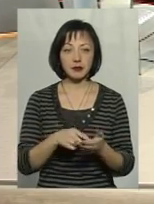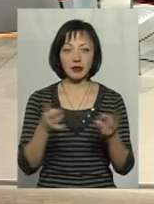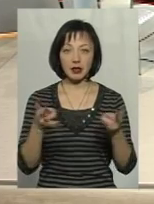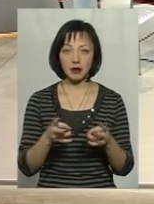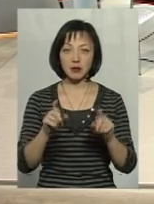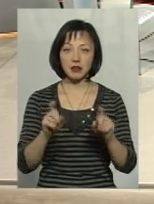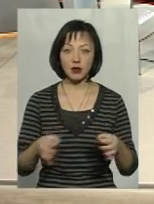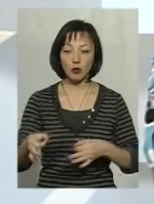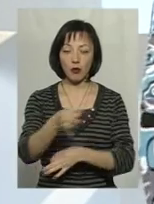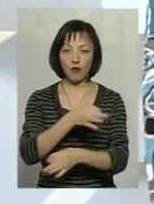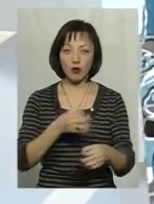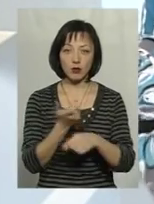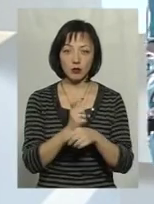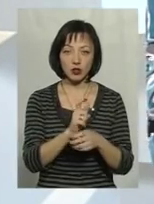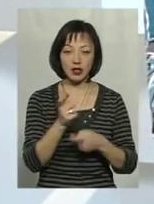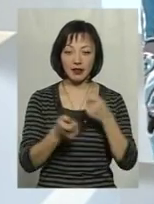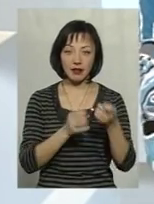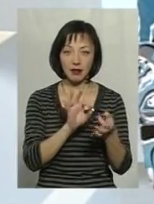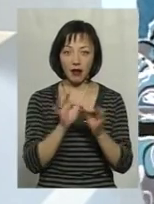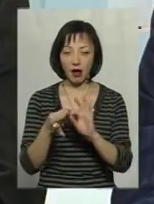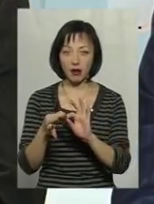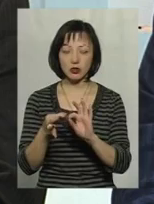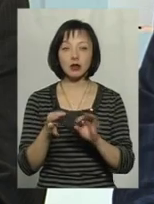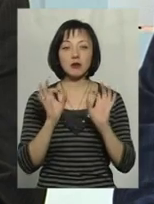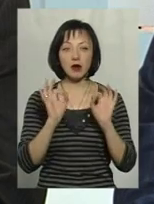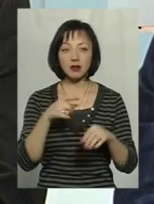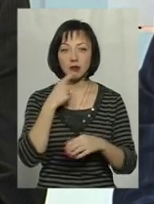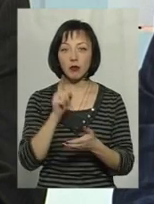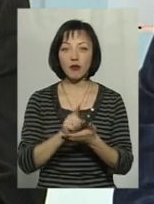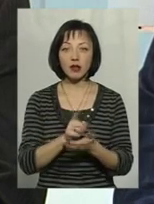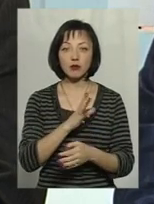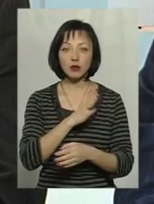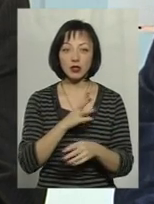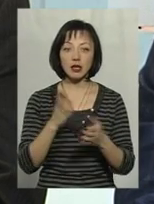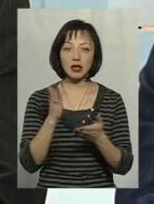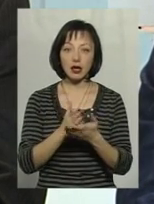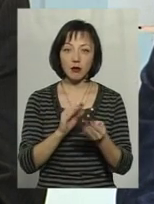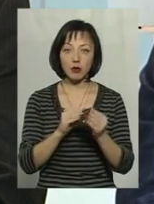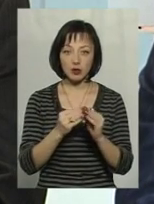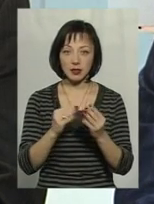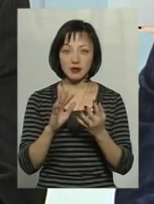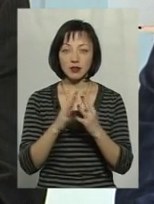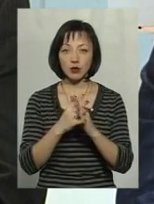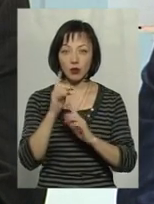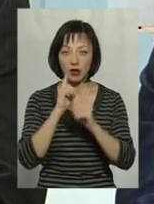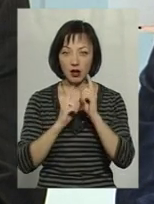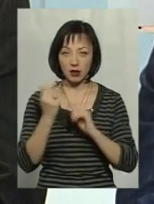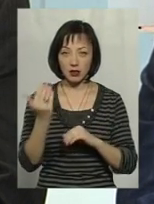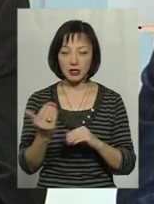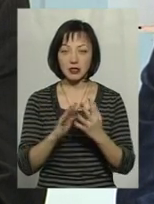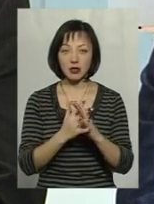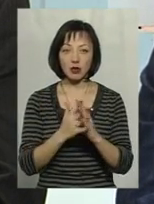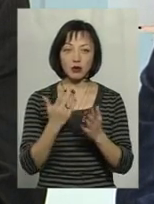сідати, обговорювати більш детальніше. І що заважає вас? Лєві сказала, повинні бути так само. Є проблеми в сільській Ради, селі. Село